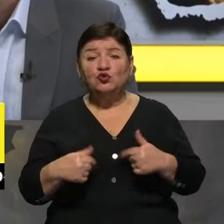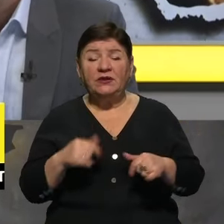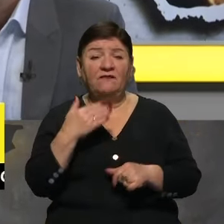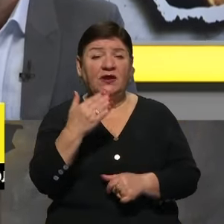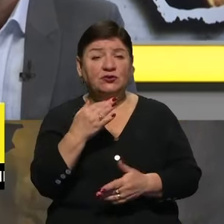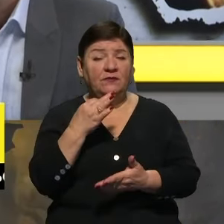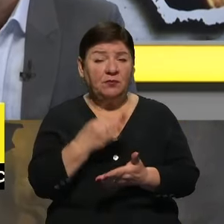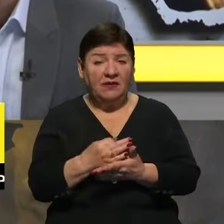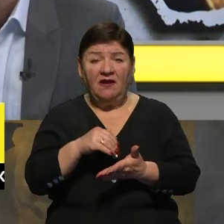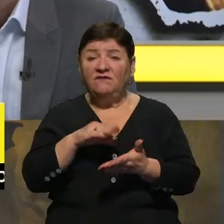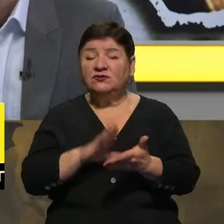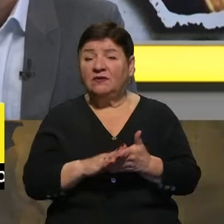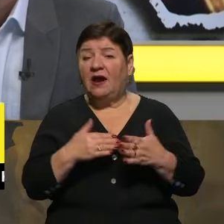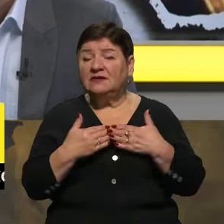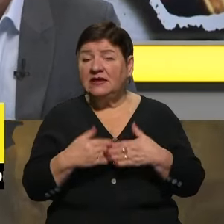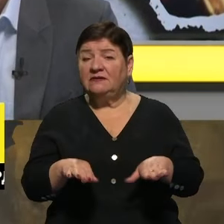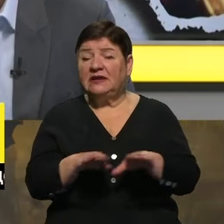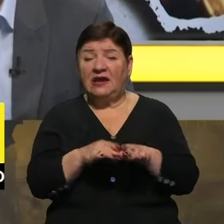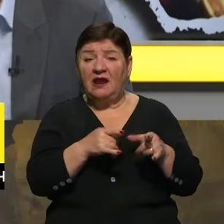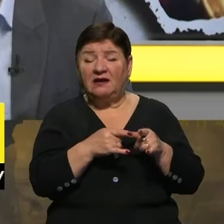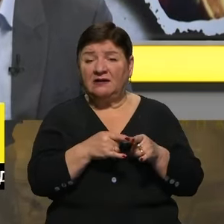відповідальності фіксували активність таких дронів?